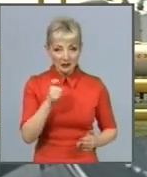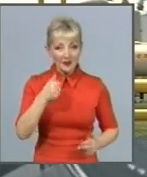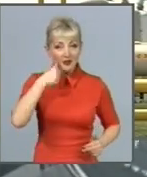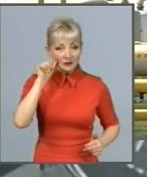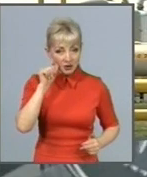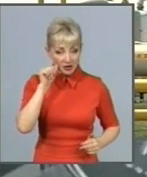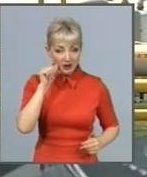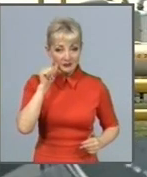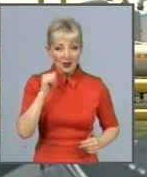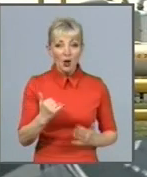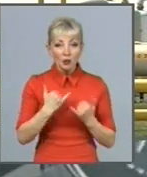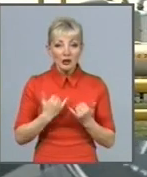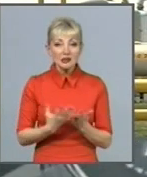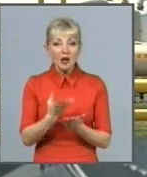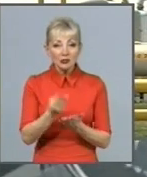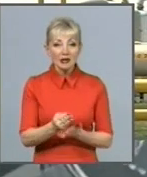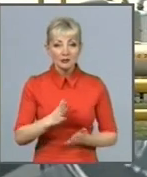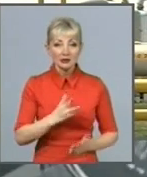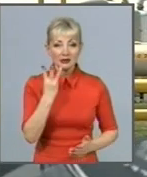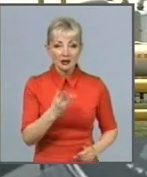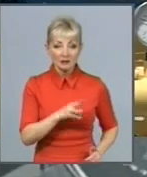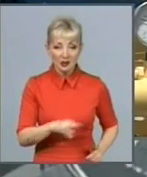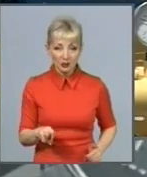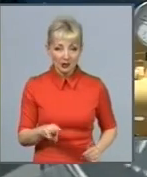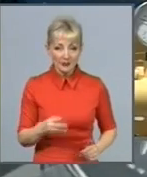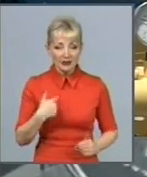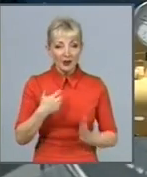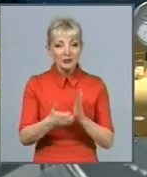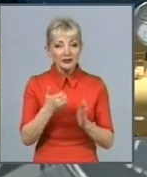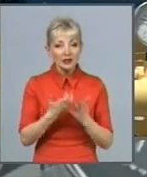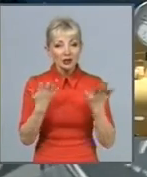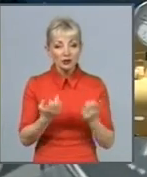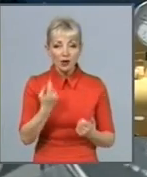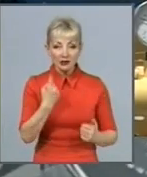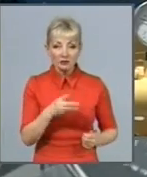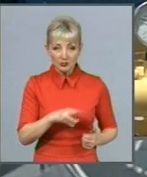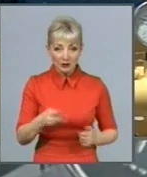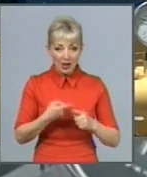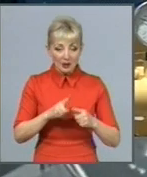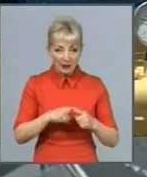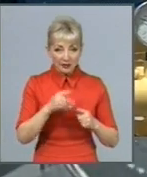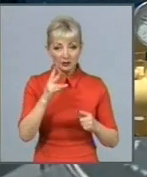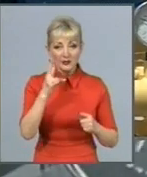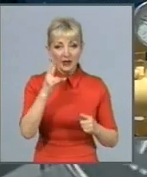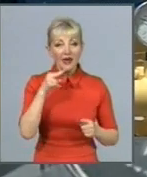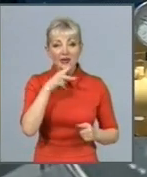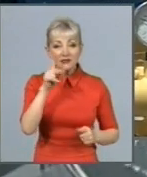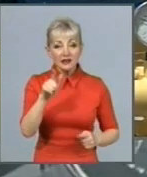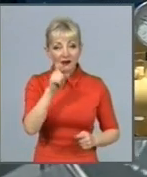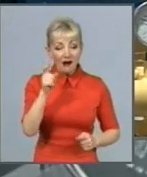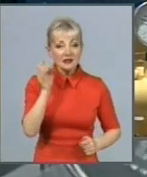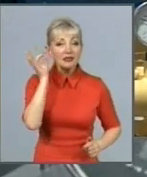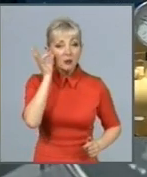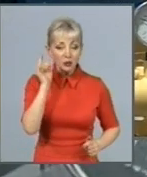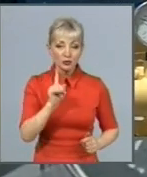оплата заставляла 3 мільйона. Нам не хватало ще 1 мільйона. Тому НАК «Нафтогаз» напомнив публічно, товариші, ми там,